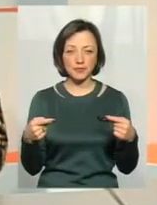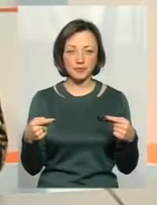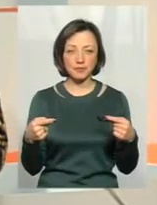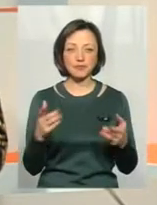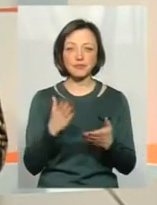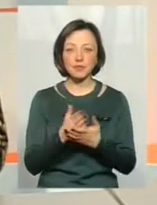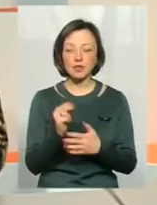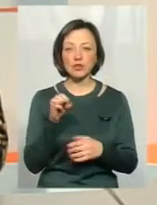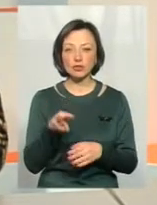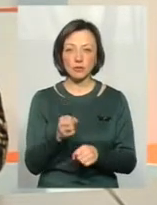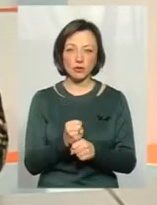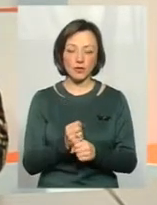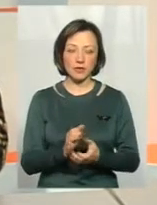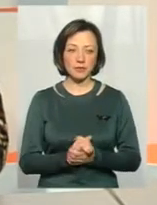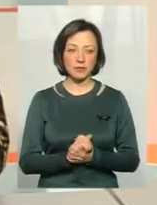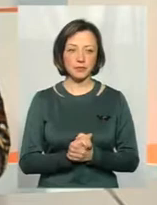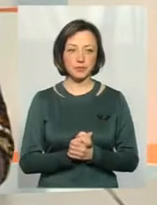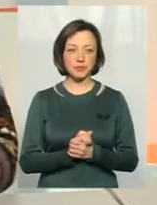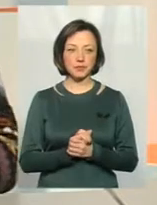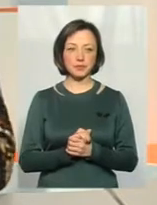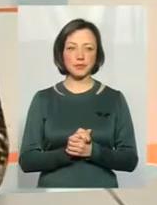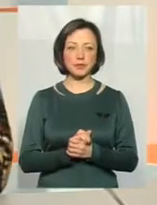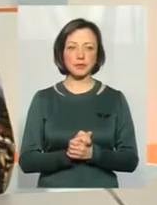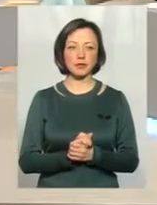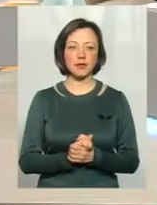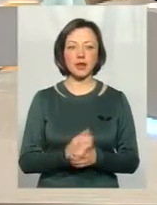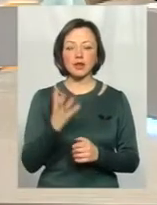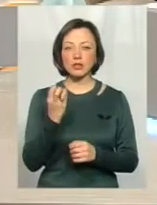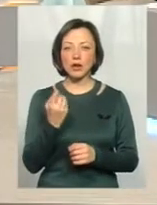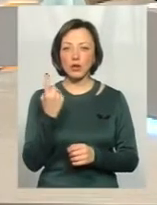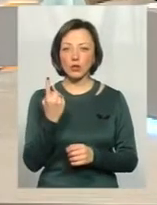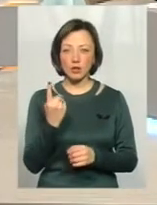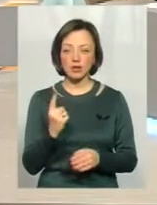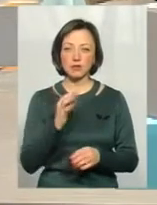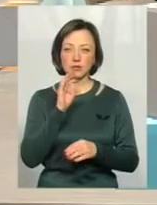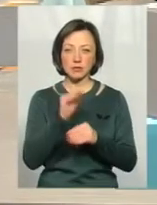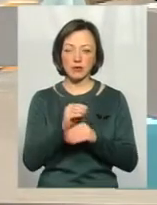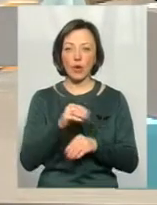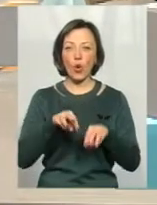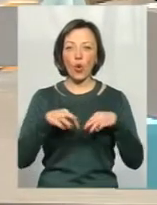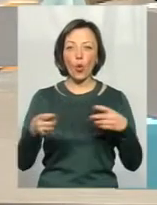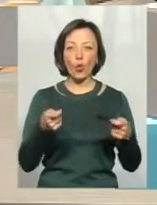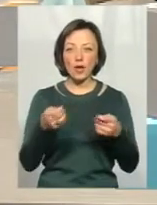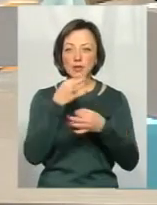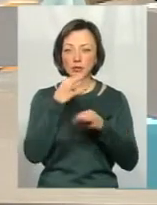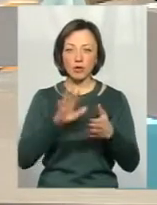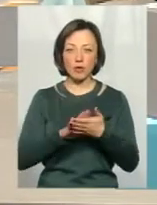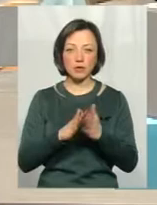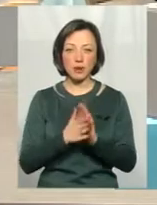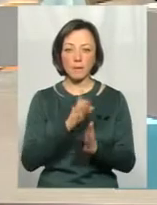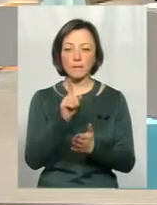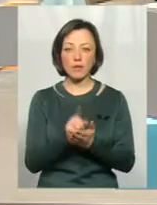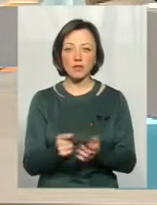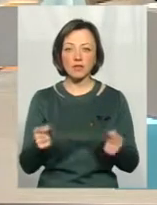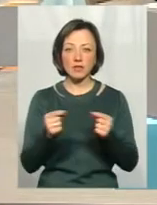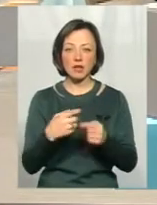є над чим працювати? Хочеться сказати ще про одне. Уряд за будь-яких обставин повинен визначати